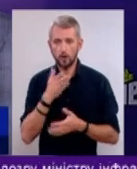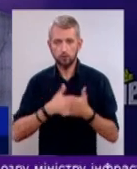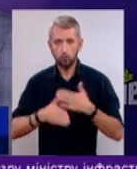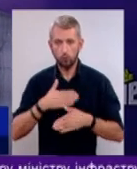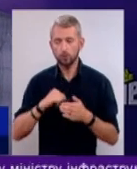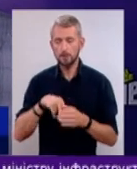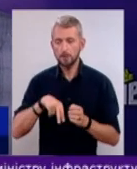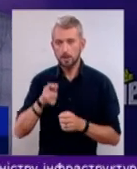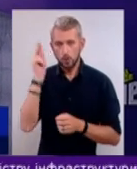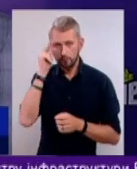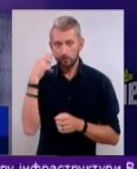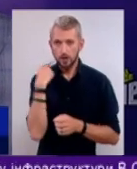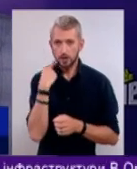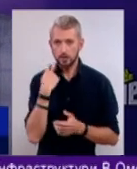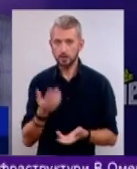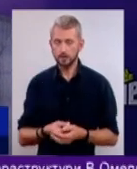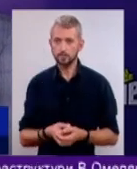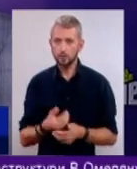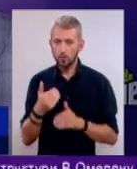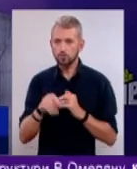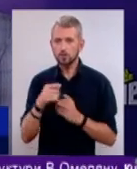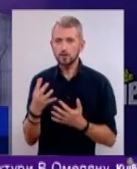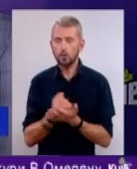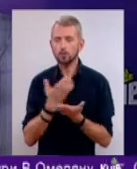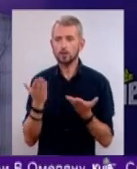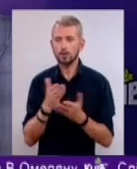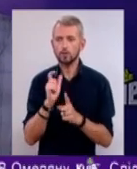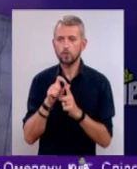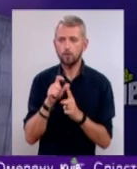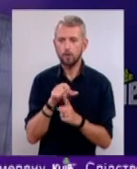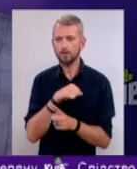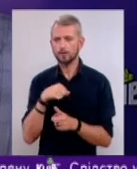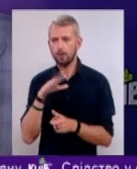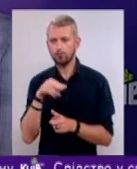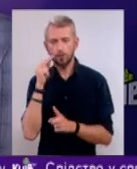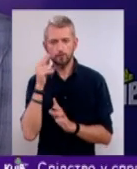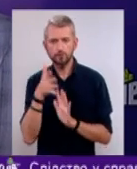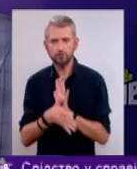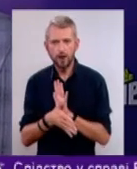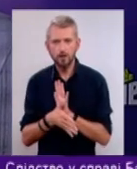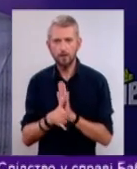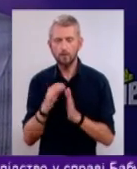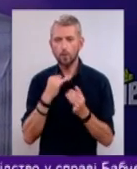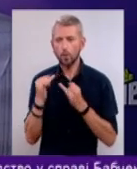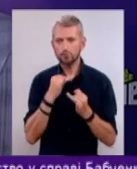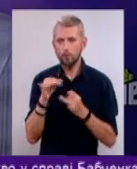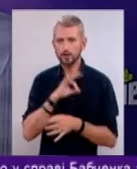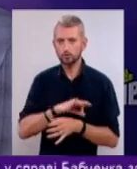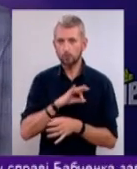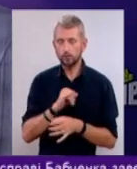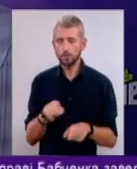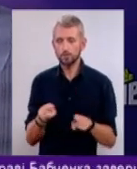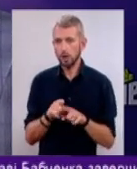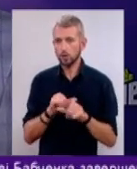паралельно вчити англійське. Уже він знаходить якісь слова, сам їх потім вивчає, в розмові застосовує і таким